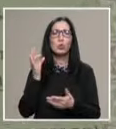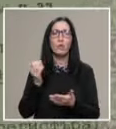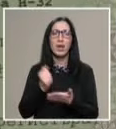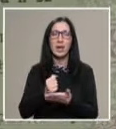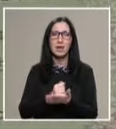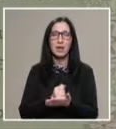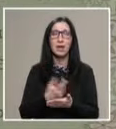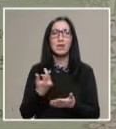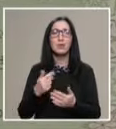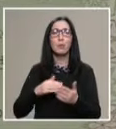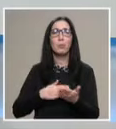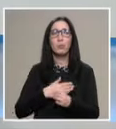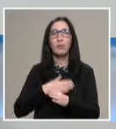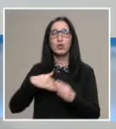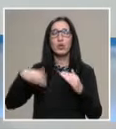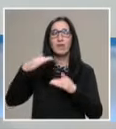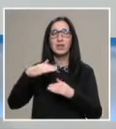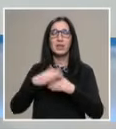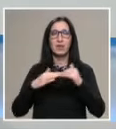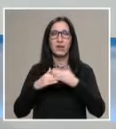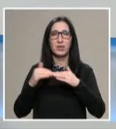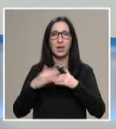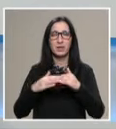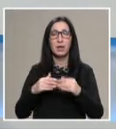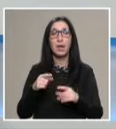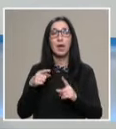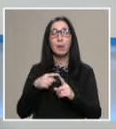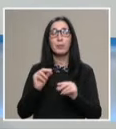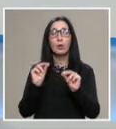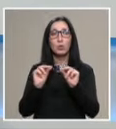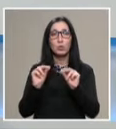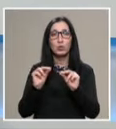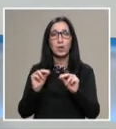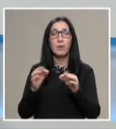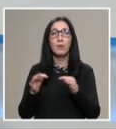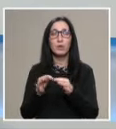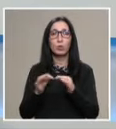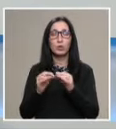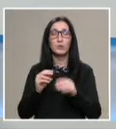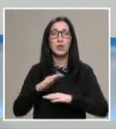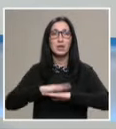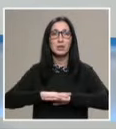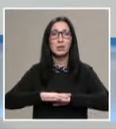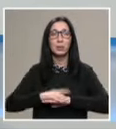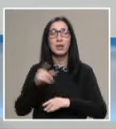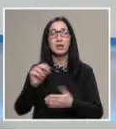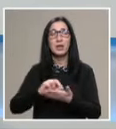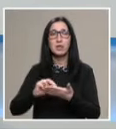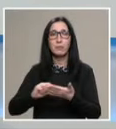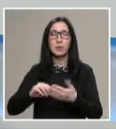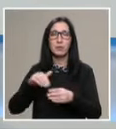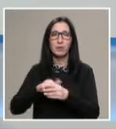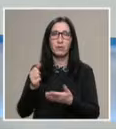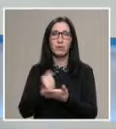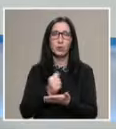повишаване на квалификацията, а при обучение по факултативни дисциплини, казах вече, те се вписват в